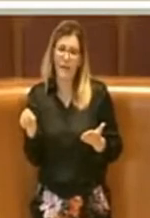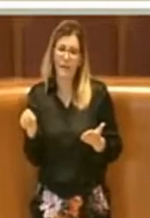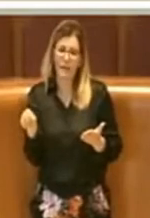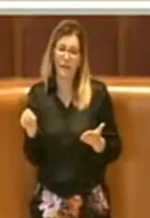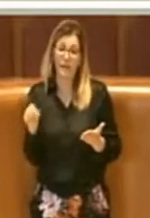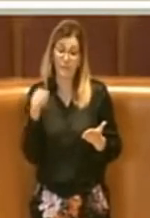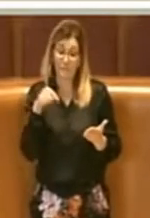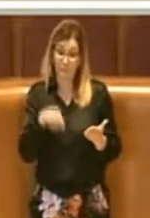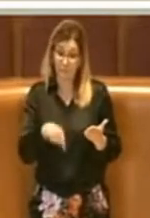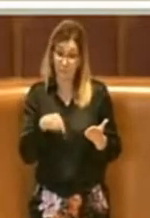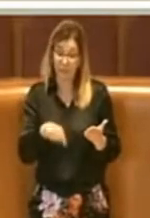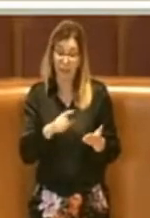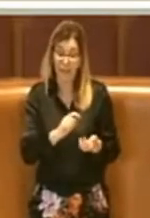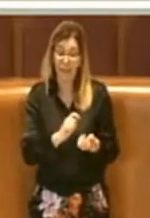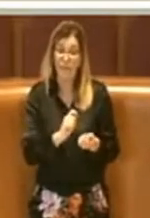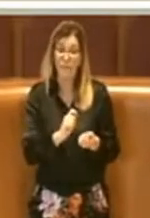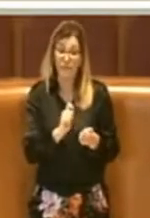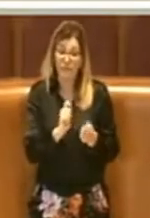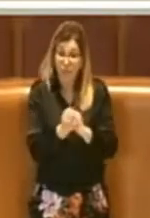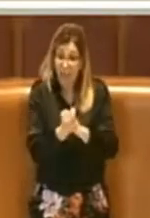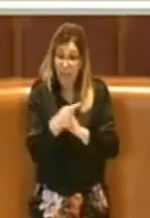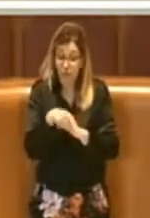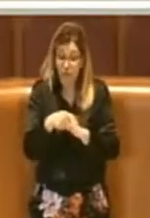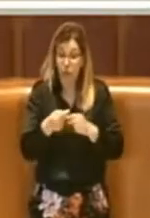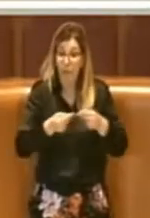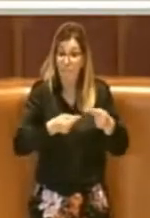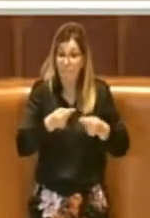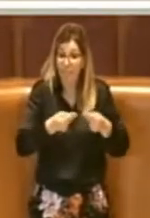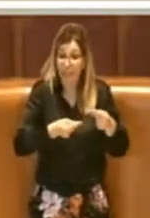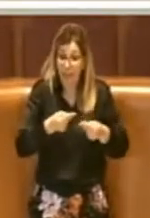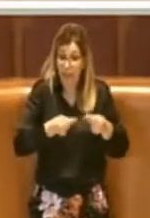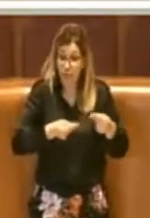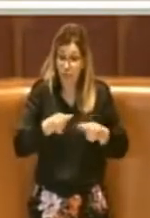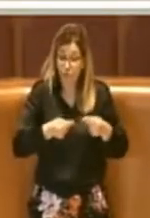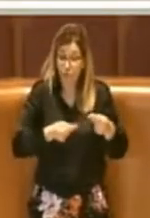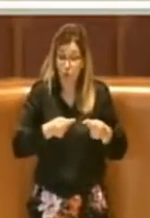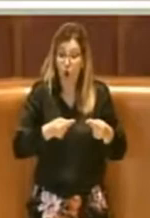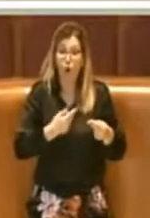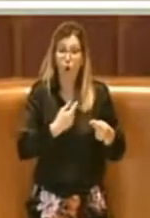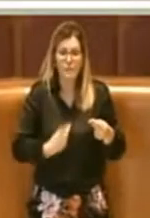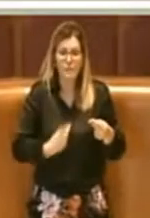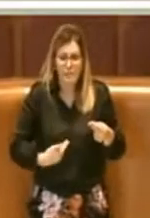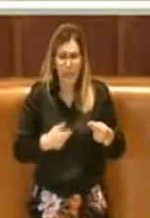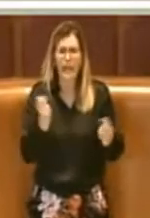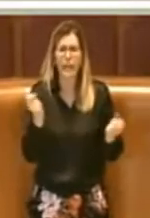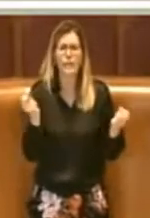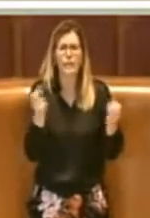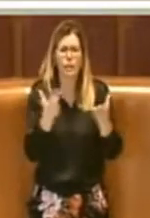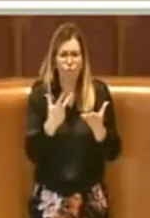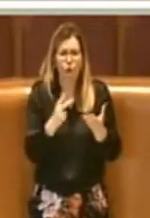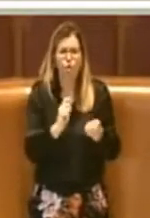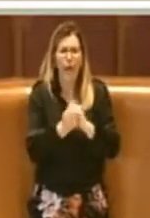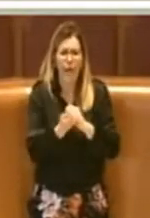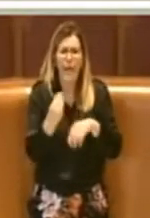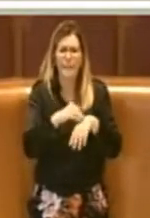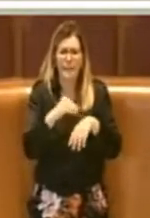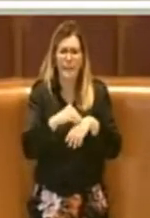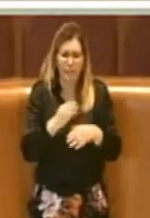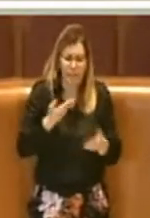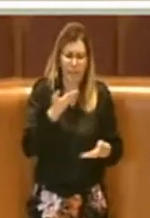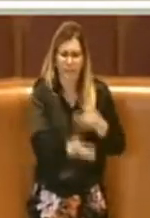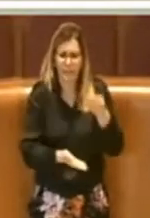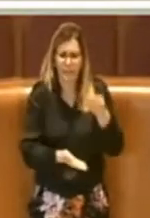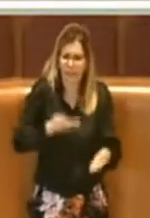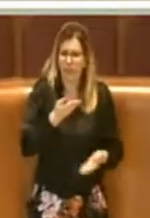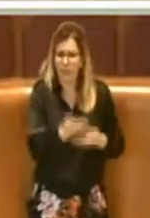sessione, in questa variazione di bilancio, i consiglieri hanno presentato 18 emendamenti e noi facciamo sessioni di bilancio con